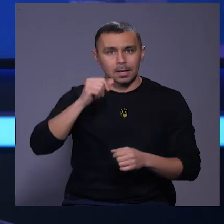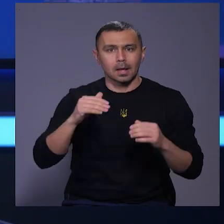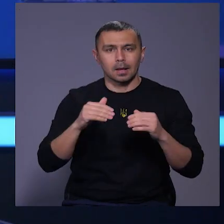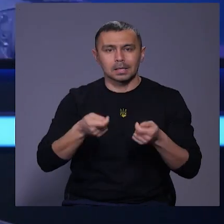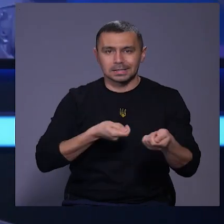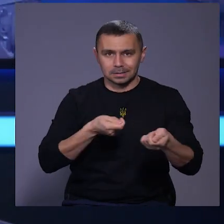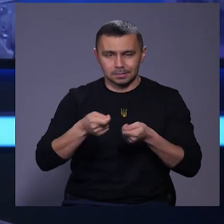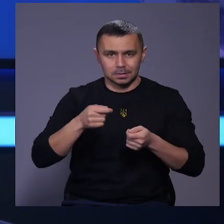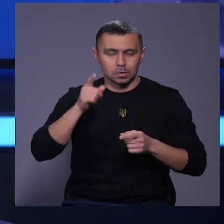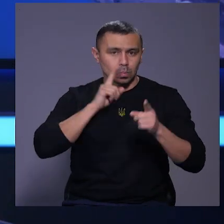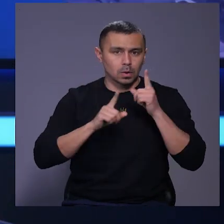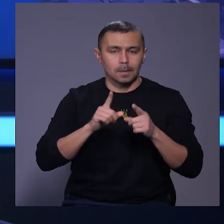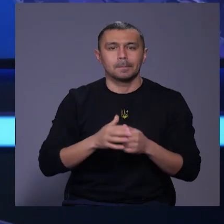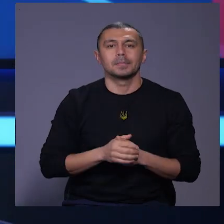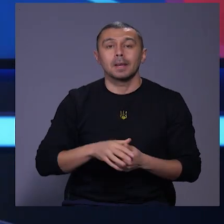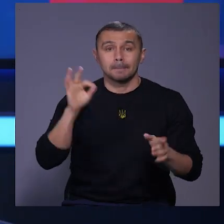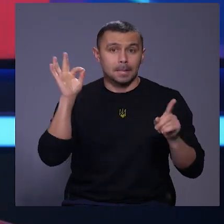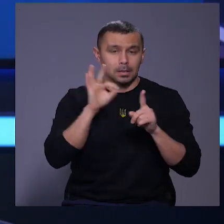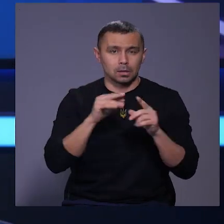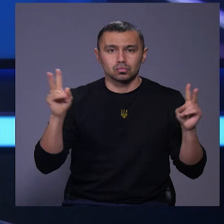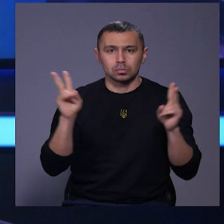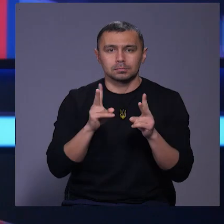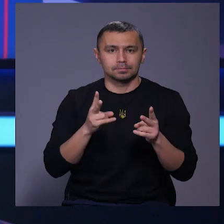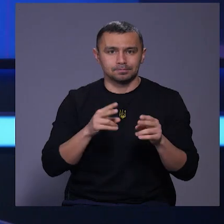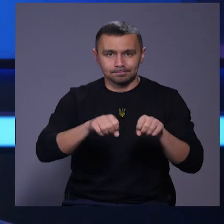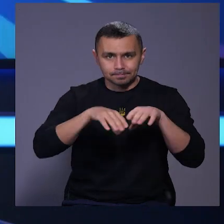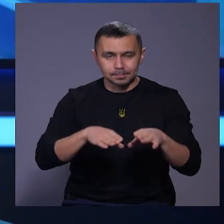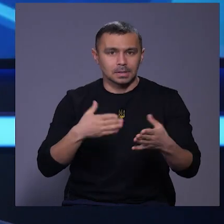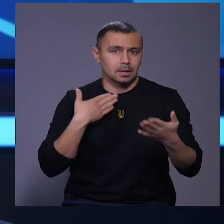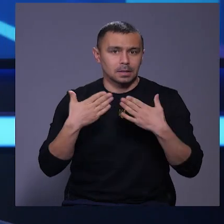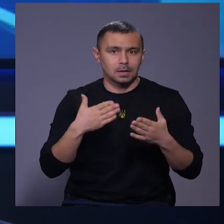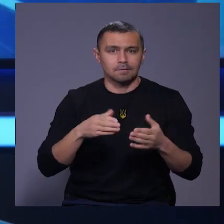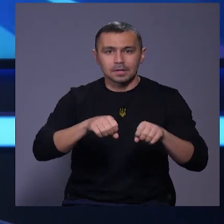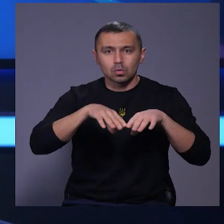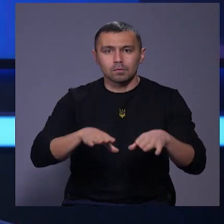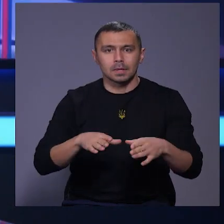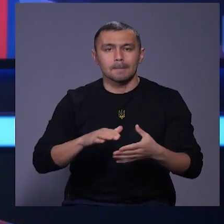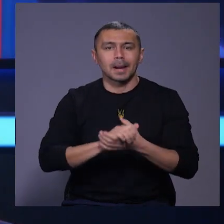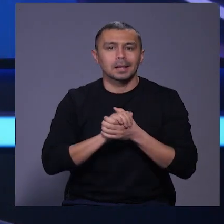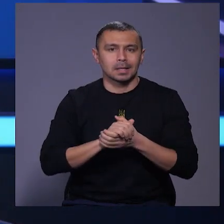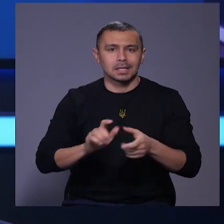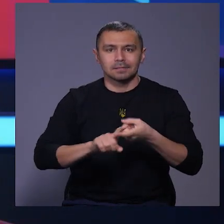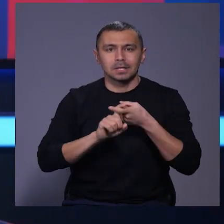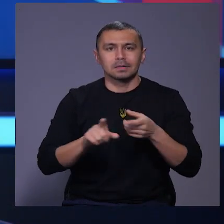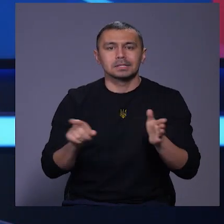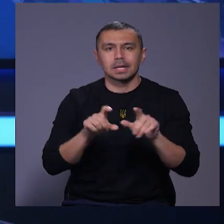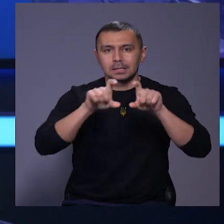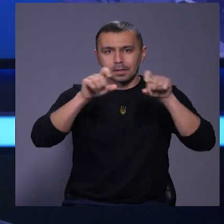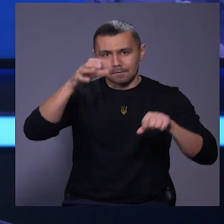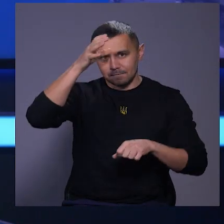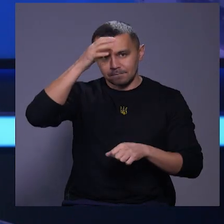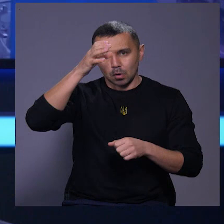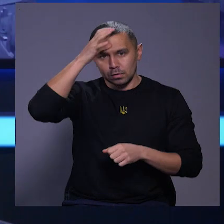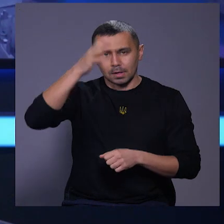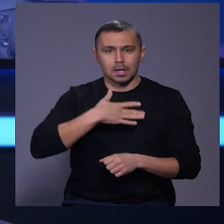збори. Мета зустрічі – налагодження комунікації та встановлення партнерських зв'язків із закладами вищої освіти